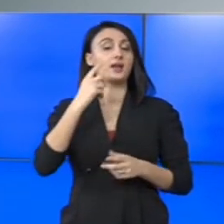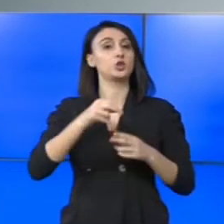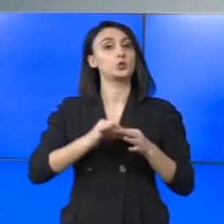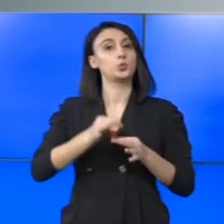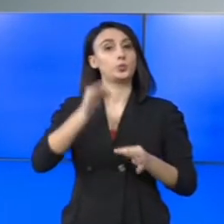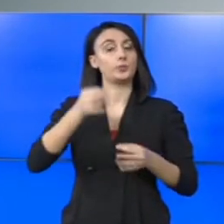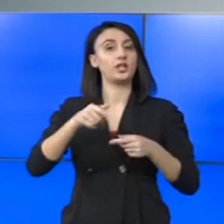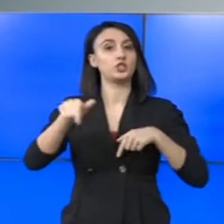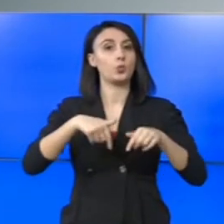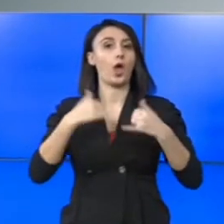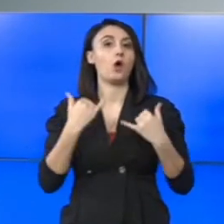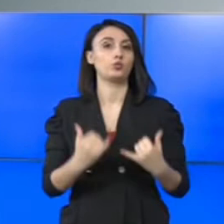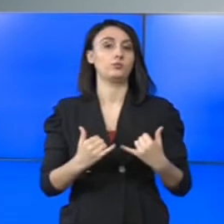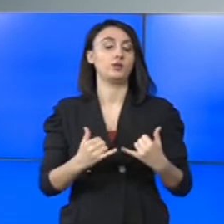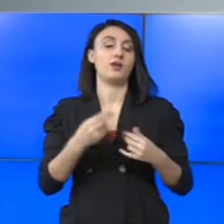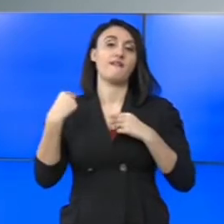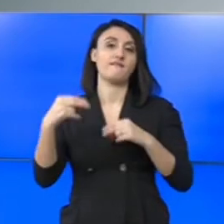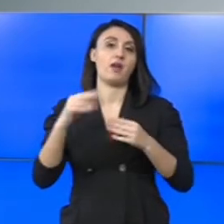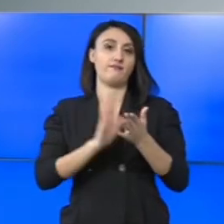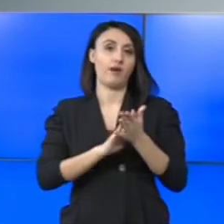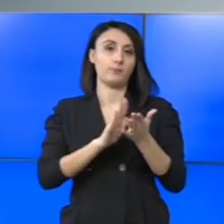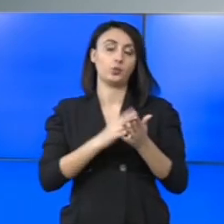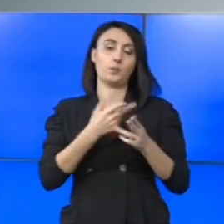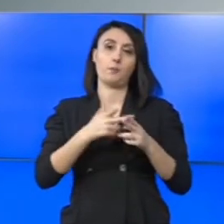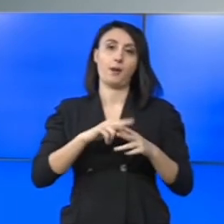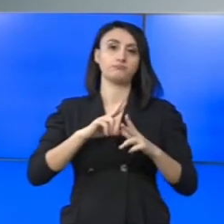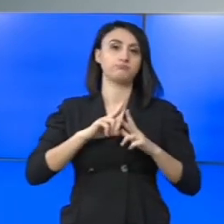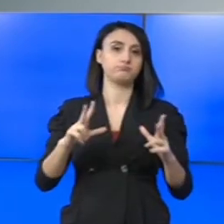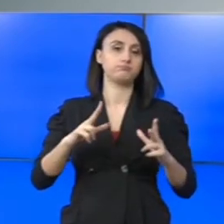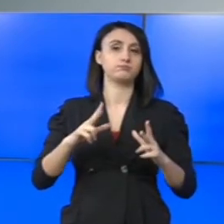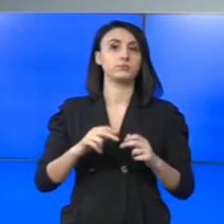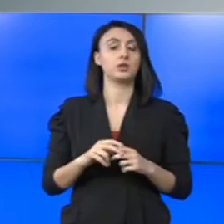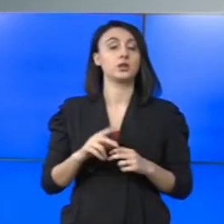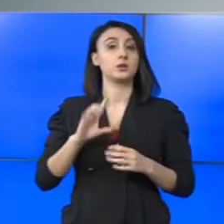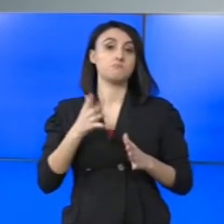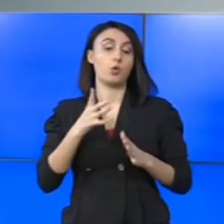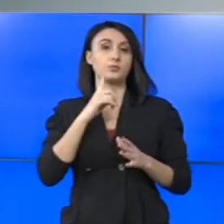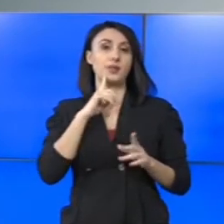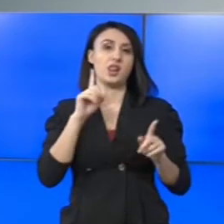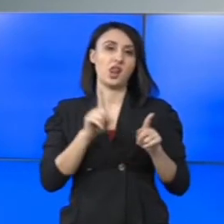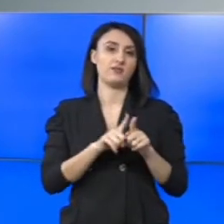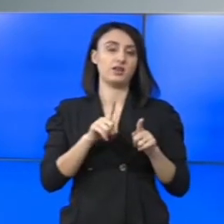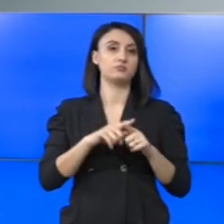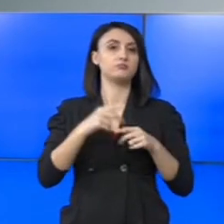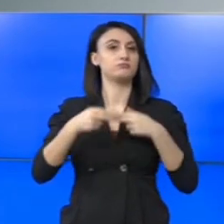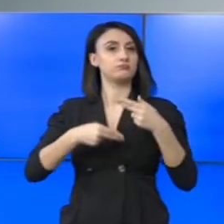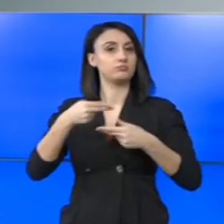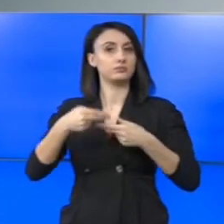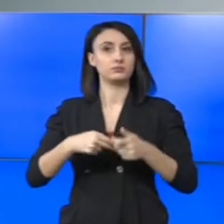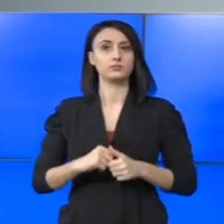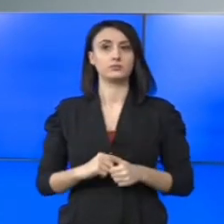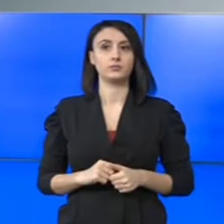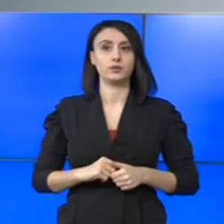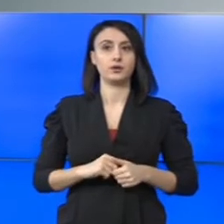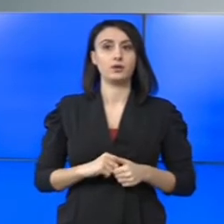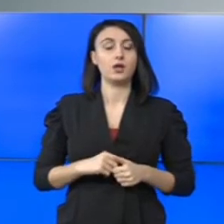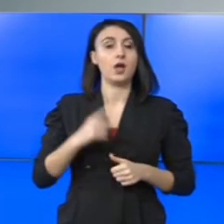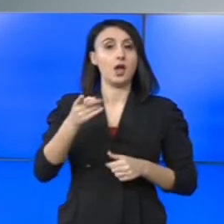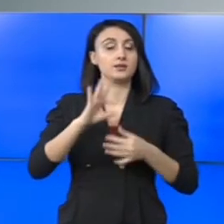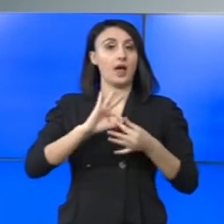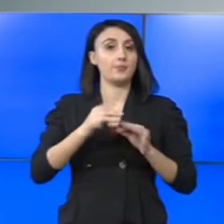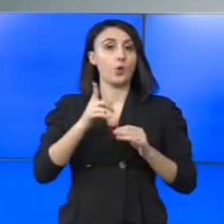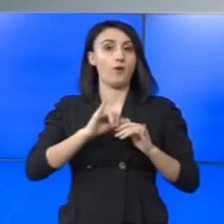circulă la ora actuală, în afara faptului că sunt mai contagioase, s-ar putea să fie și mai patogene, ceea ce face ca evoluția